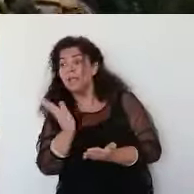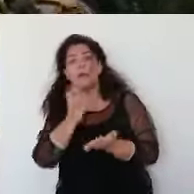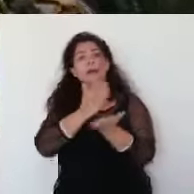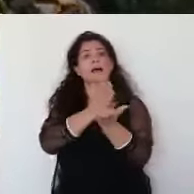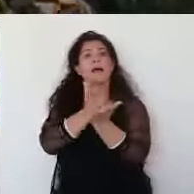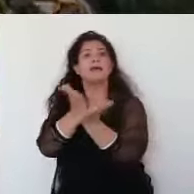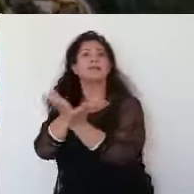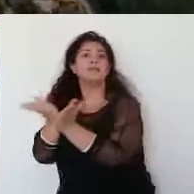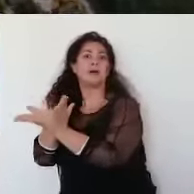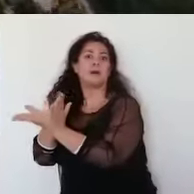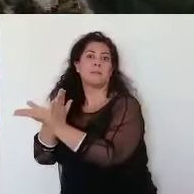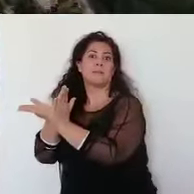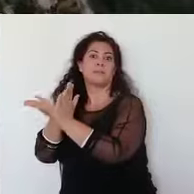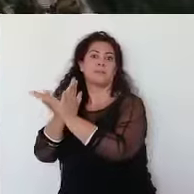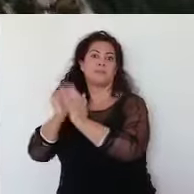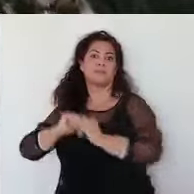الأقصام